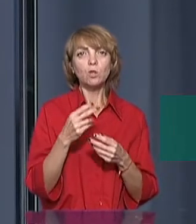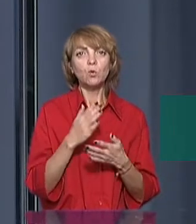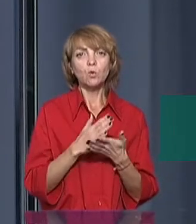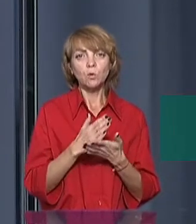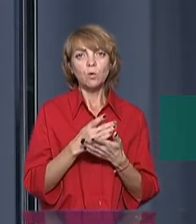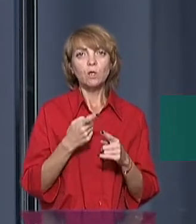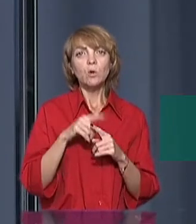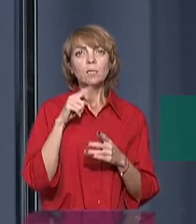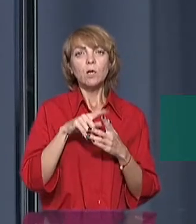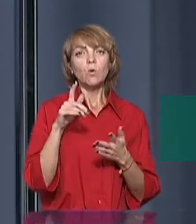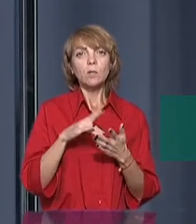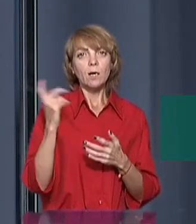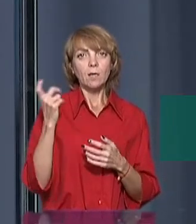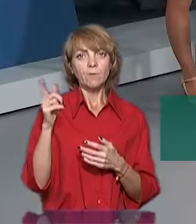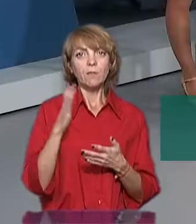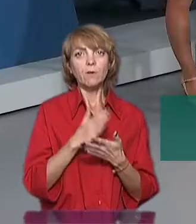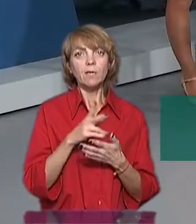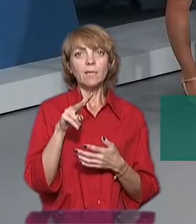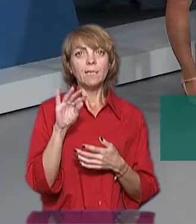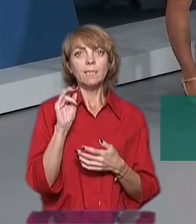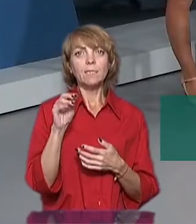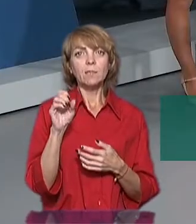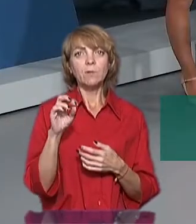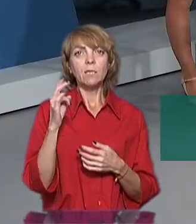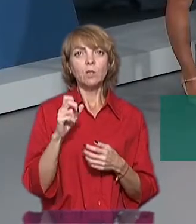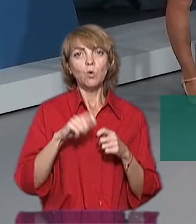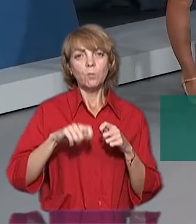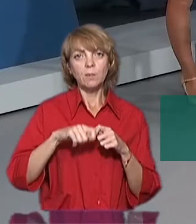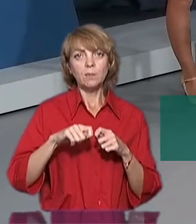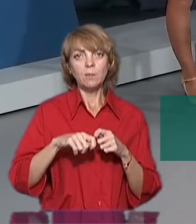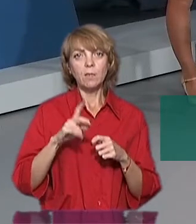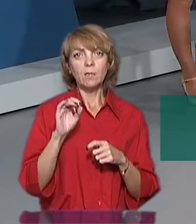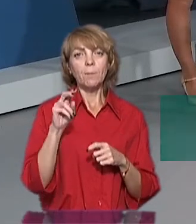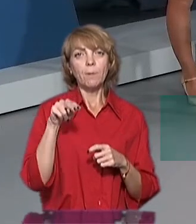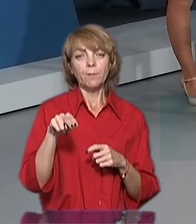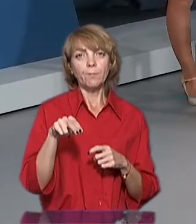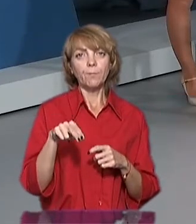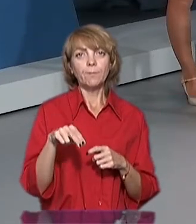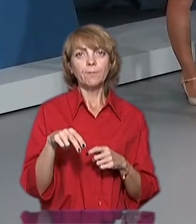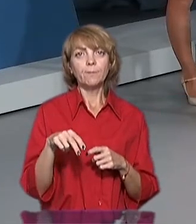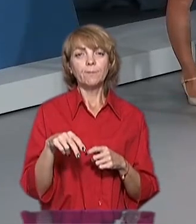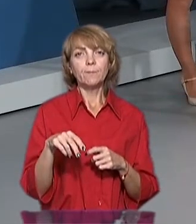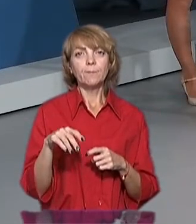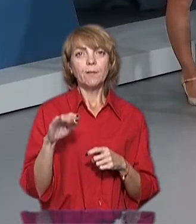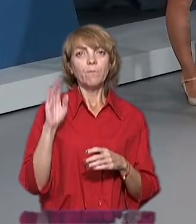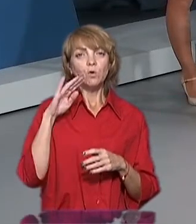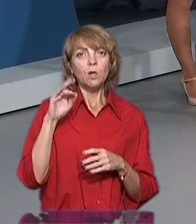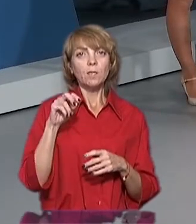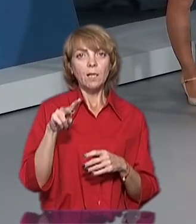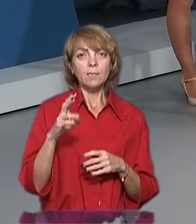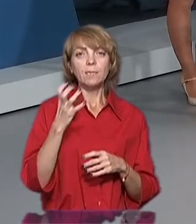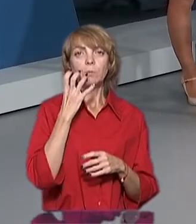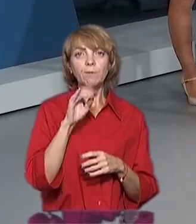Що касається Города Харкова, вони є ліцензіатами національної комісії, НКРАЯКП, і водоканал, і